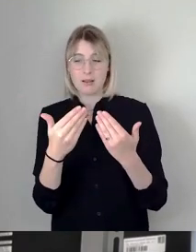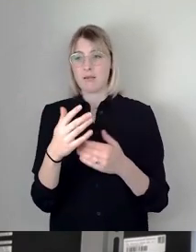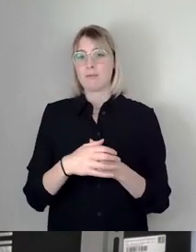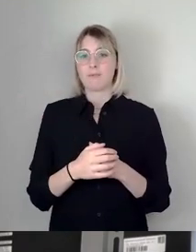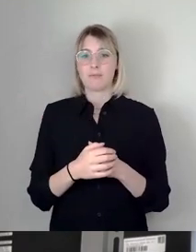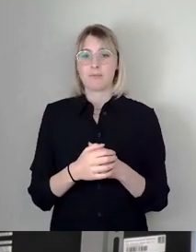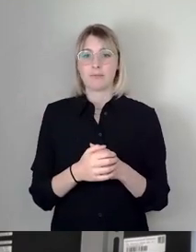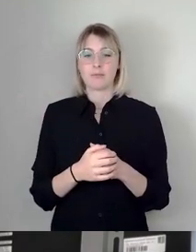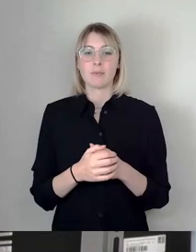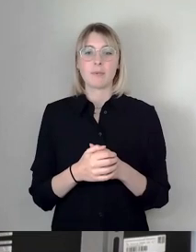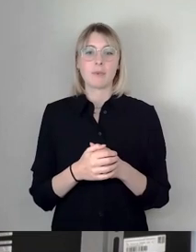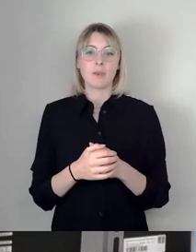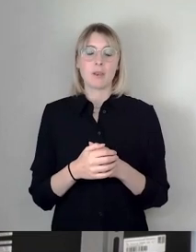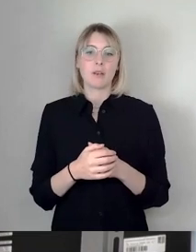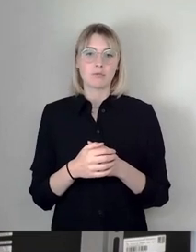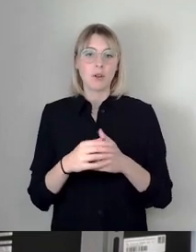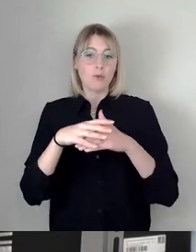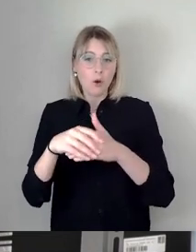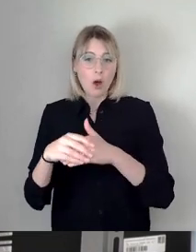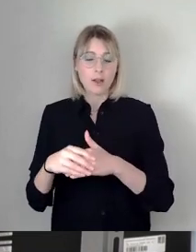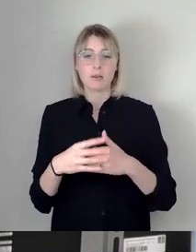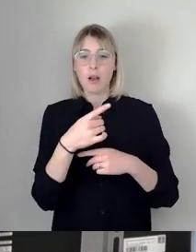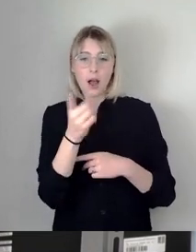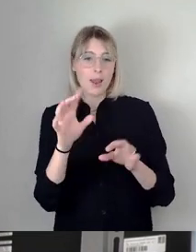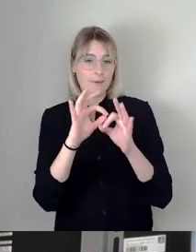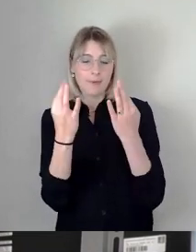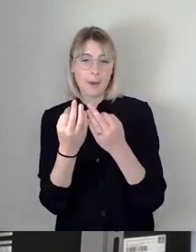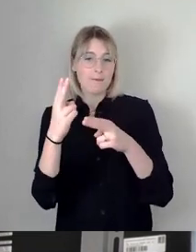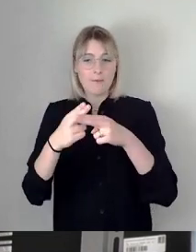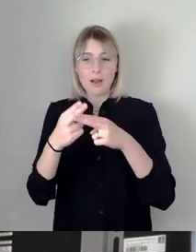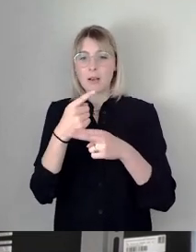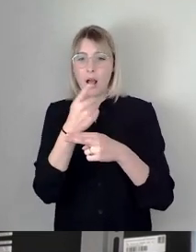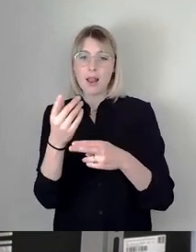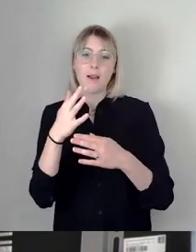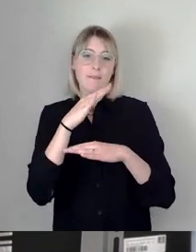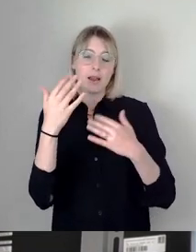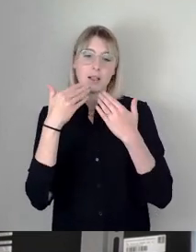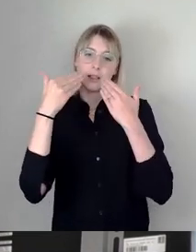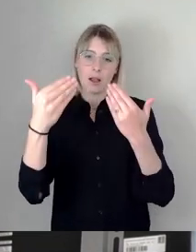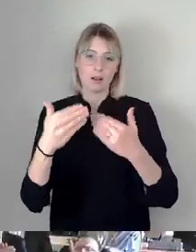Lebenspartnern und Freunden. Ihnen allen gilt heute zuerst mein herzlicher Dank.